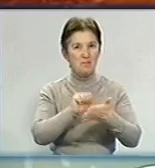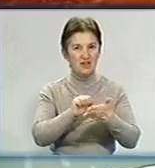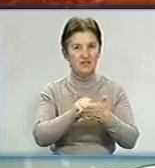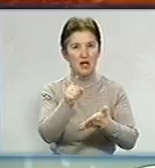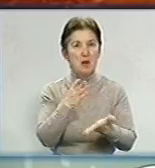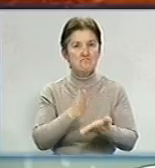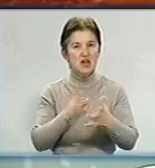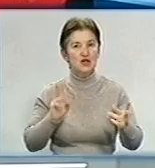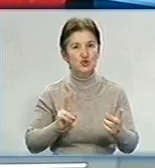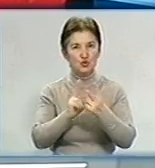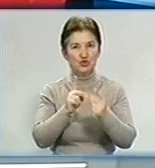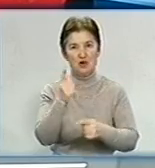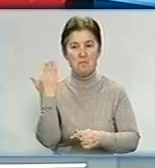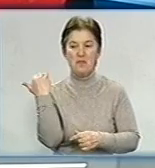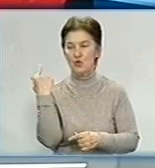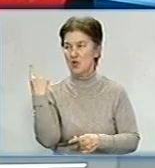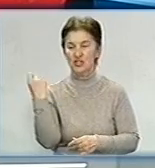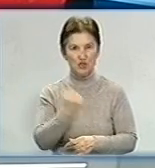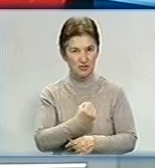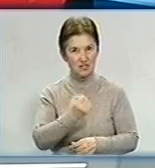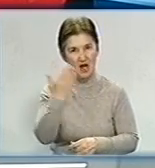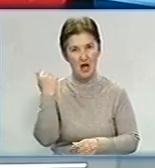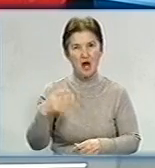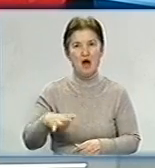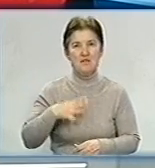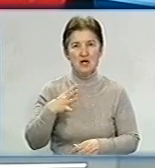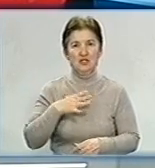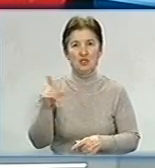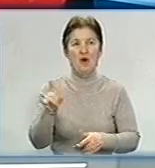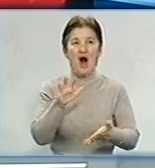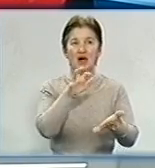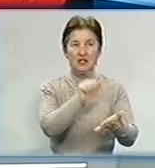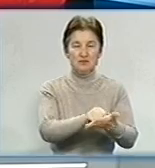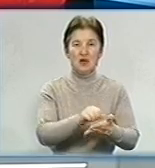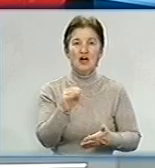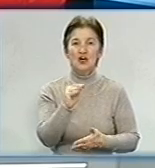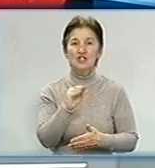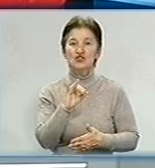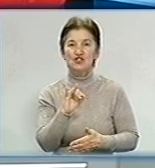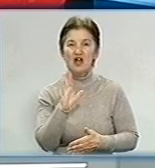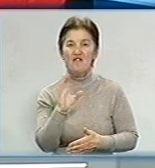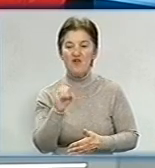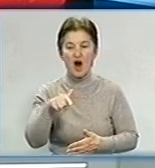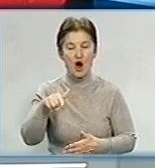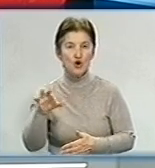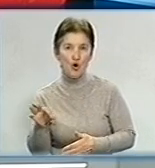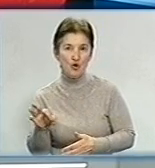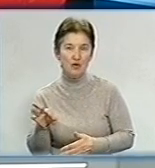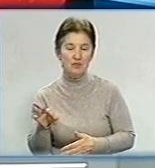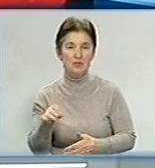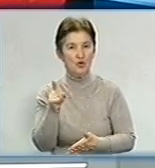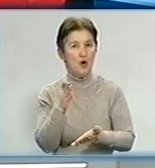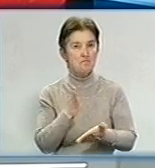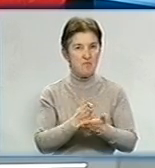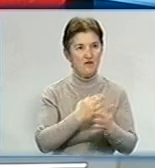зустріч минулого тижня з колишнім орендарем, з паном Живаго, народним депутатом, мав